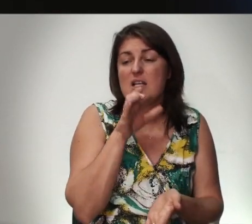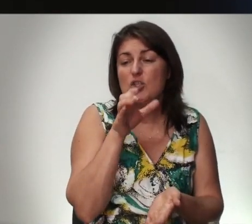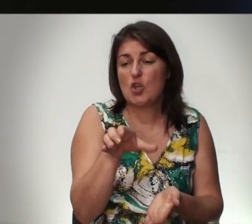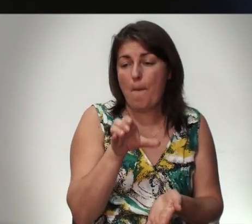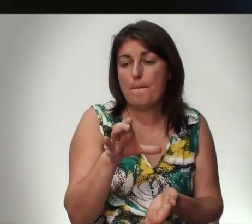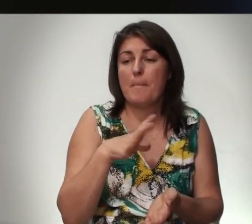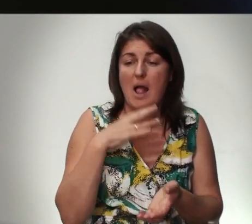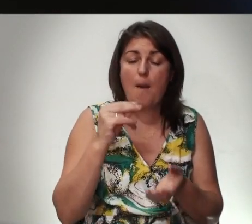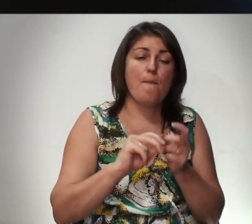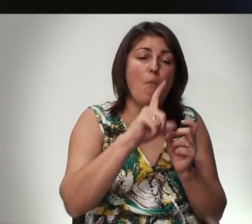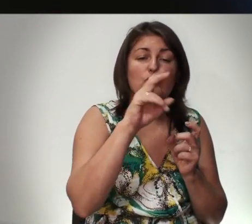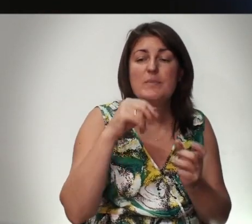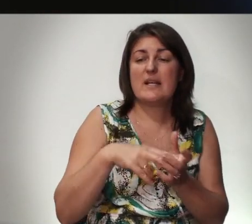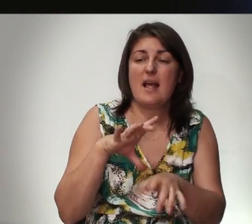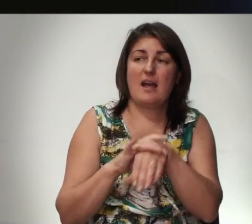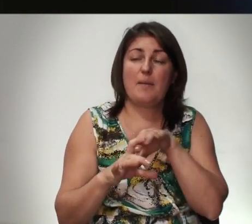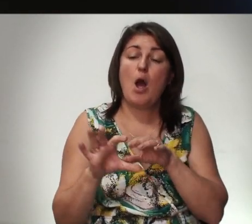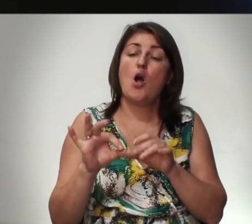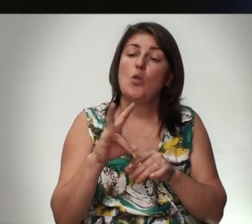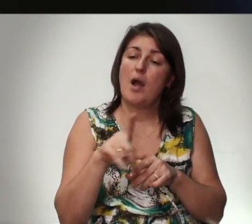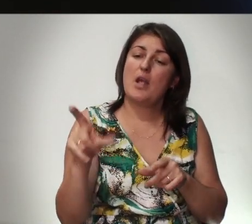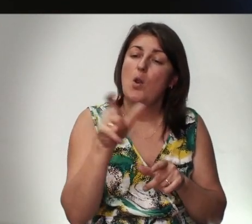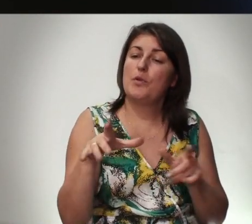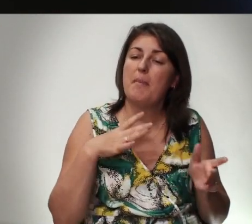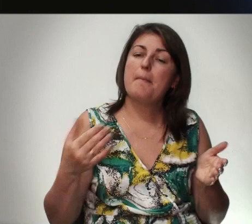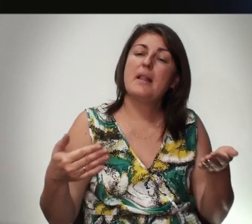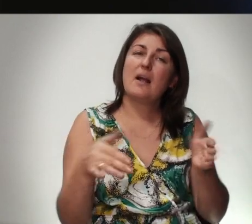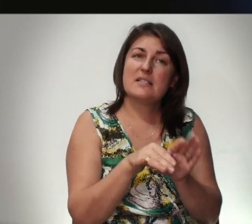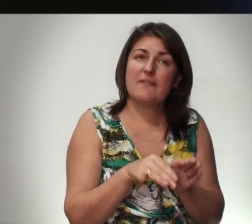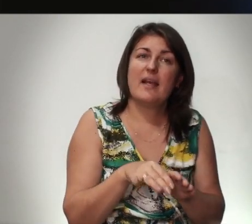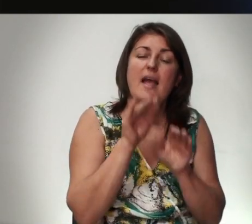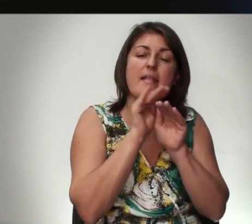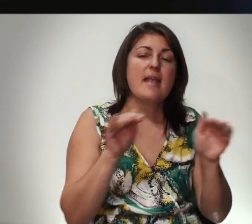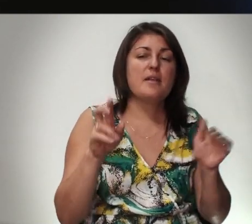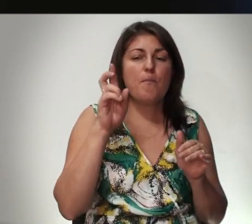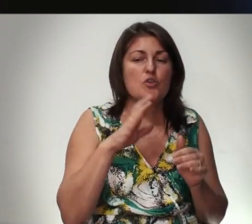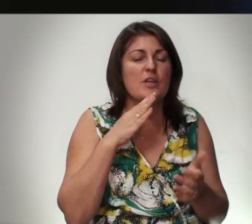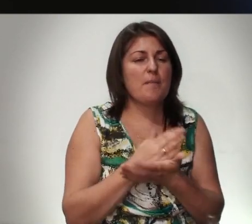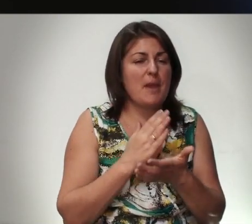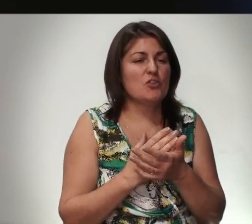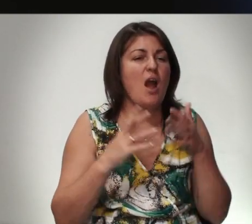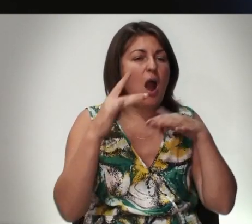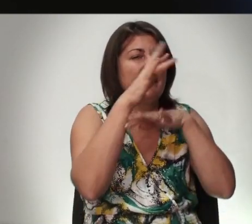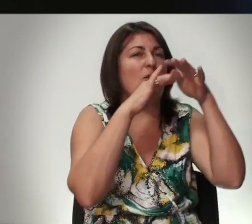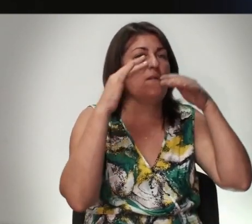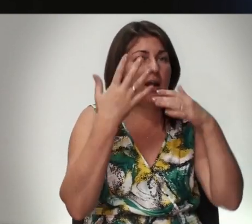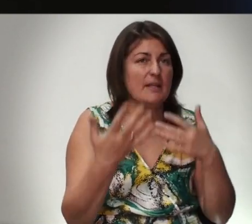чем цена раба Но они были люди Благословенные Дети Божьи Имеющие обетование